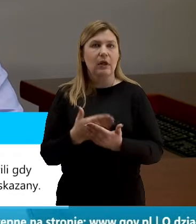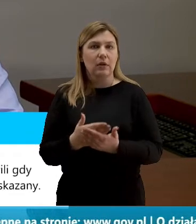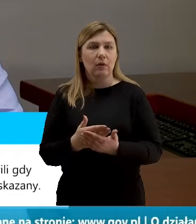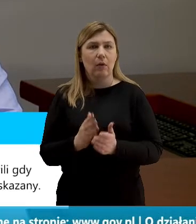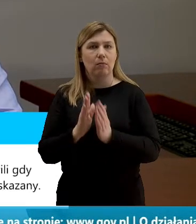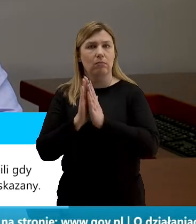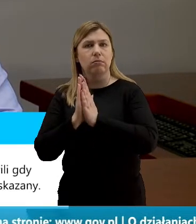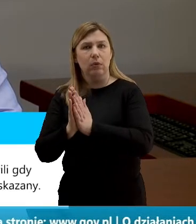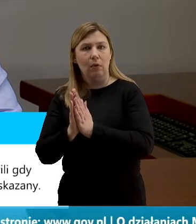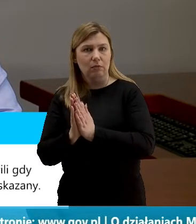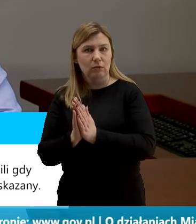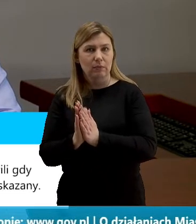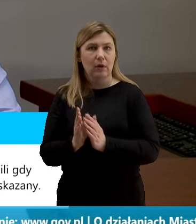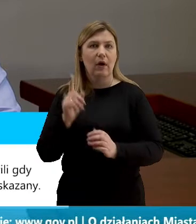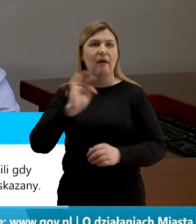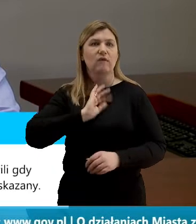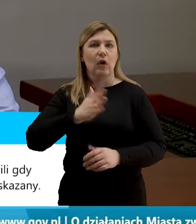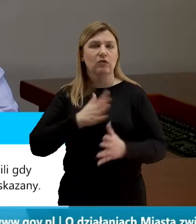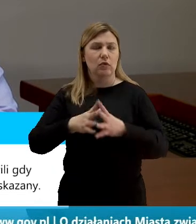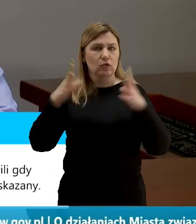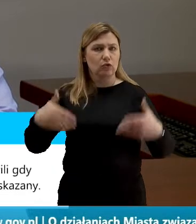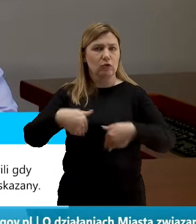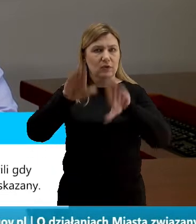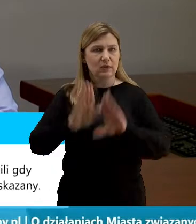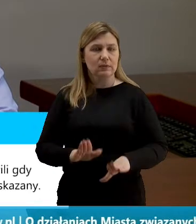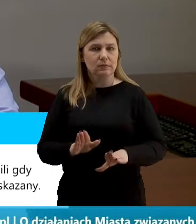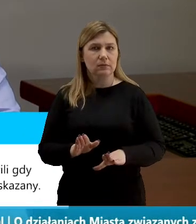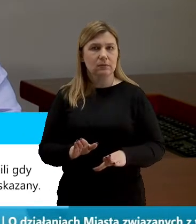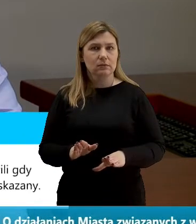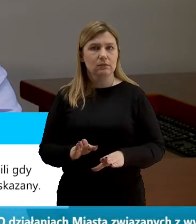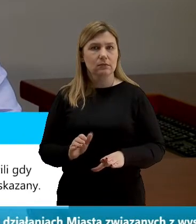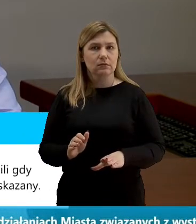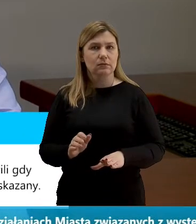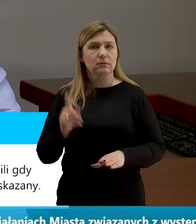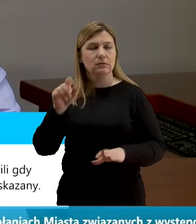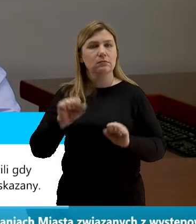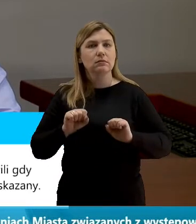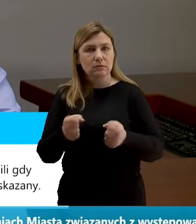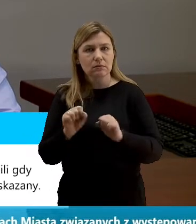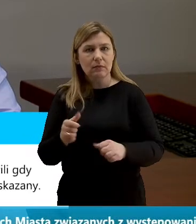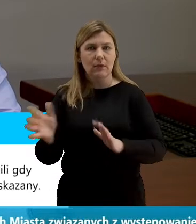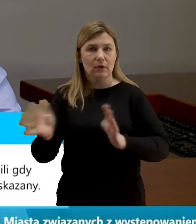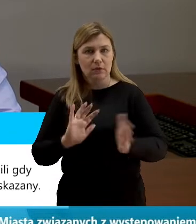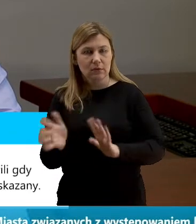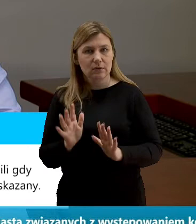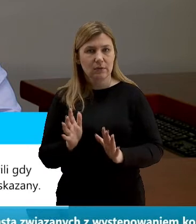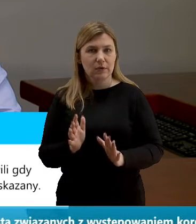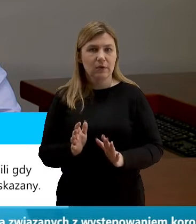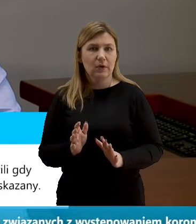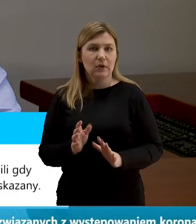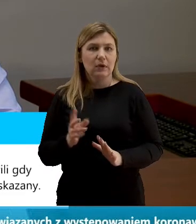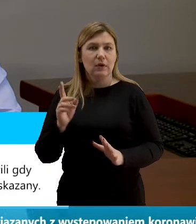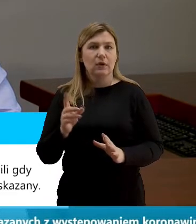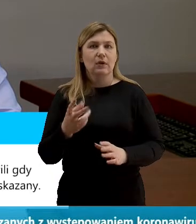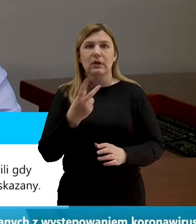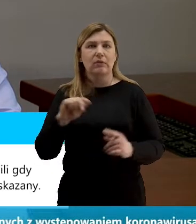właścicielom tych galerii, aby działali w ten sposób, aby nie